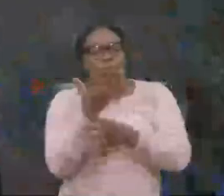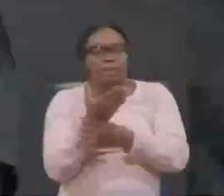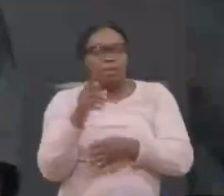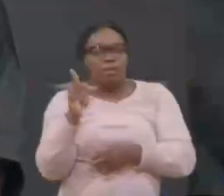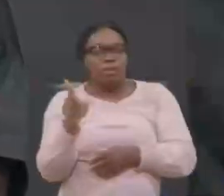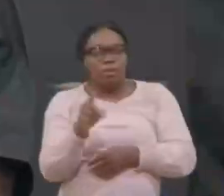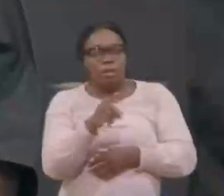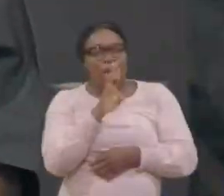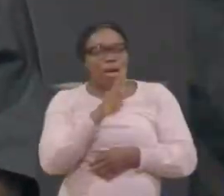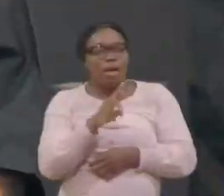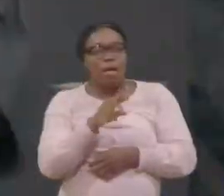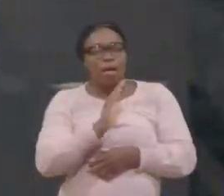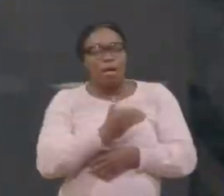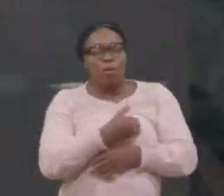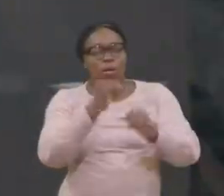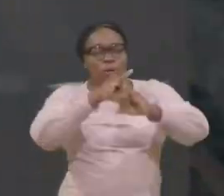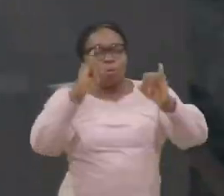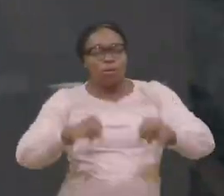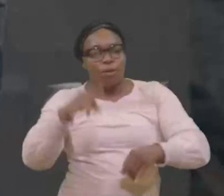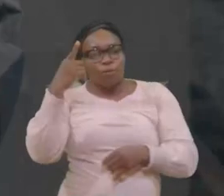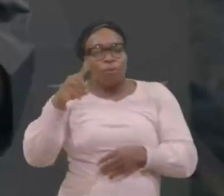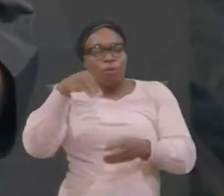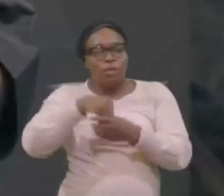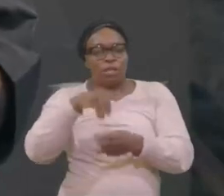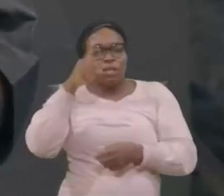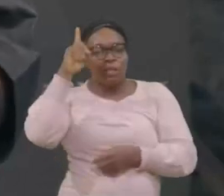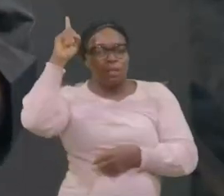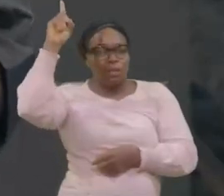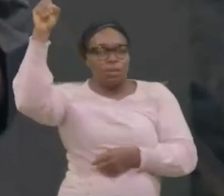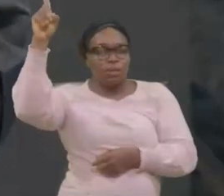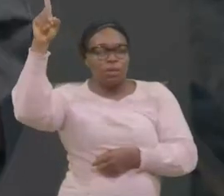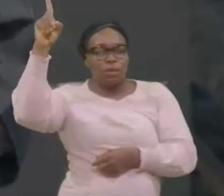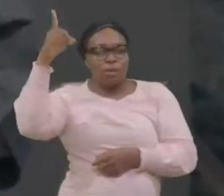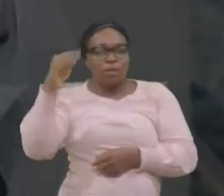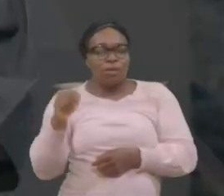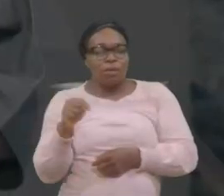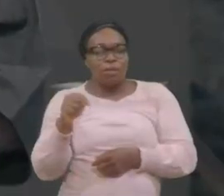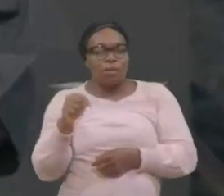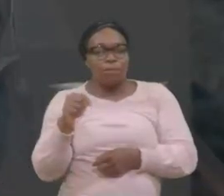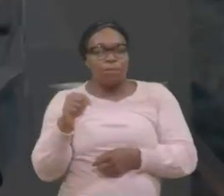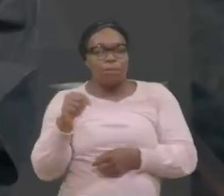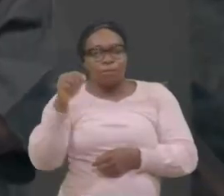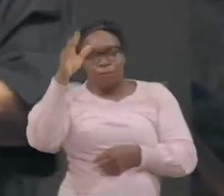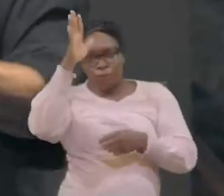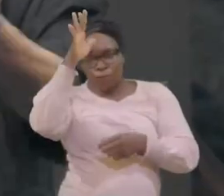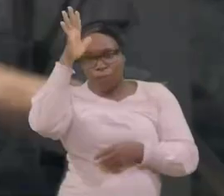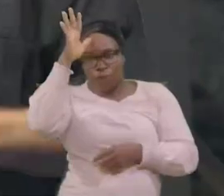Notre Dieu, Car c'est auprès de toi, Que l'orphelin, Trouve Dieu,